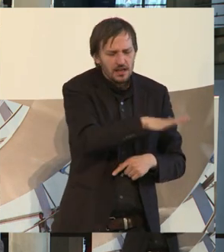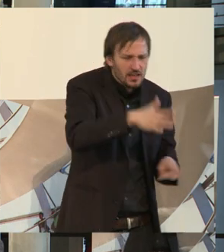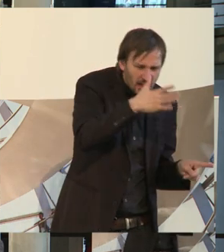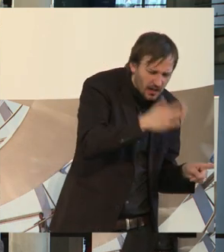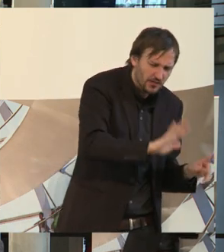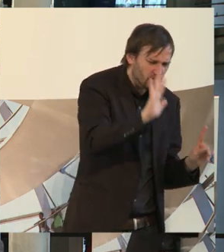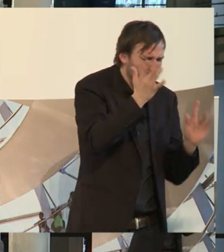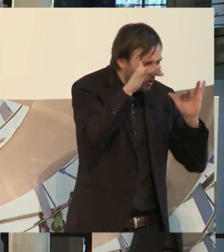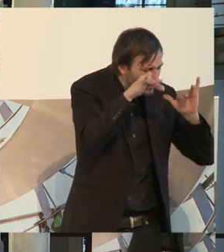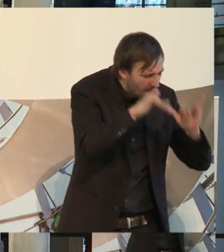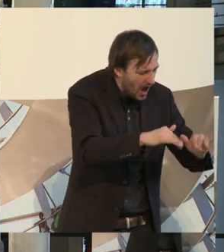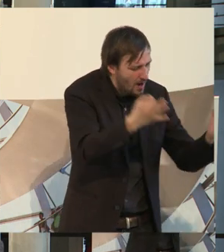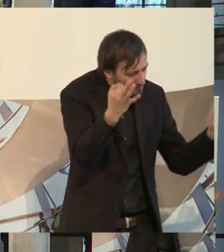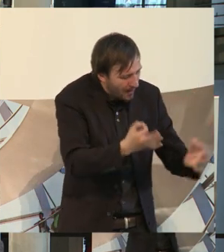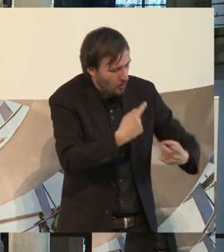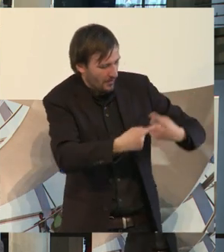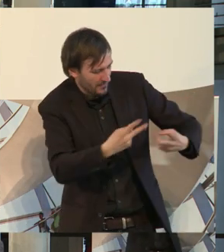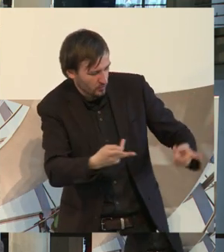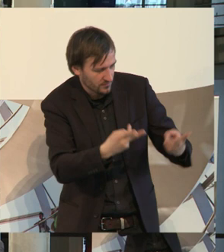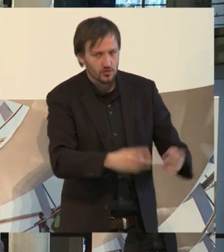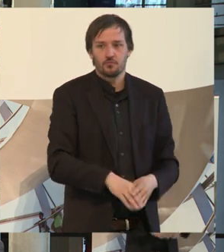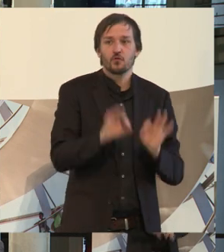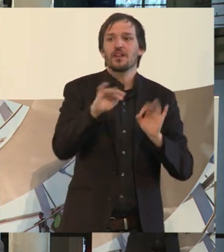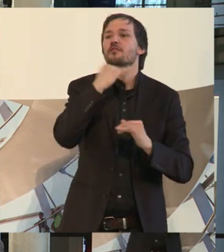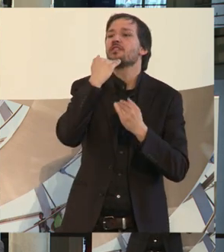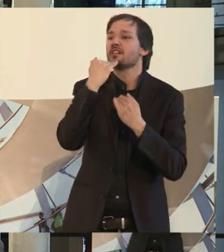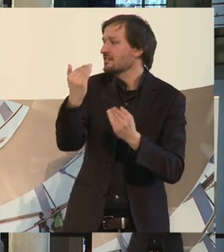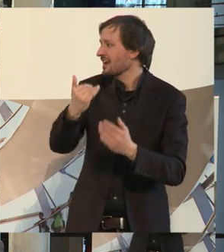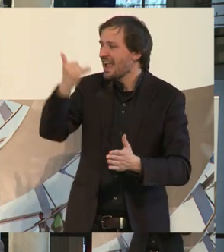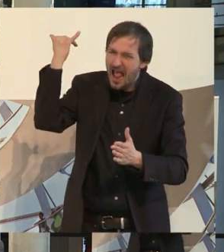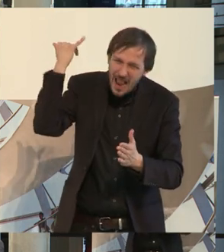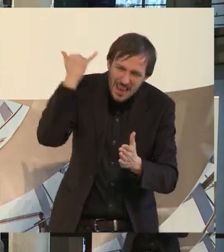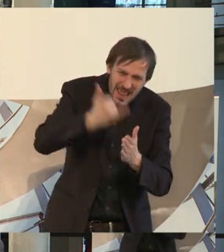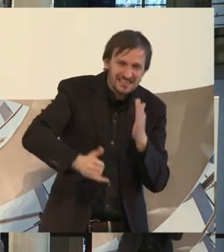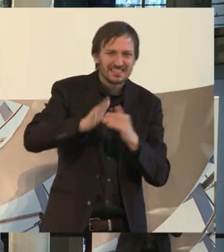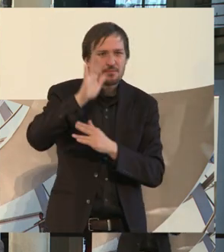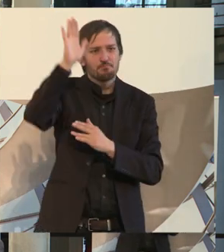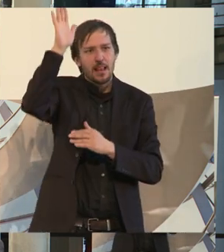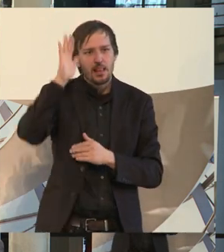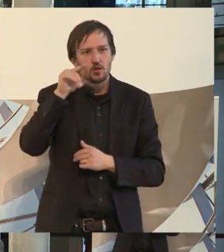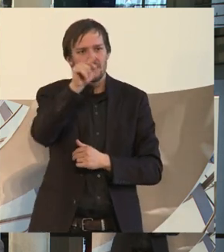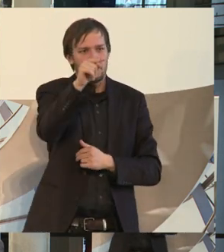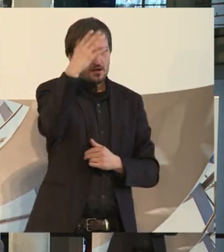Schule dazu gehört. Die allerletzte Wortmeldung, der Herr hat sich auch schon sehr lange gemeldet.